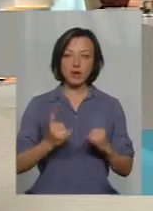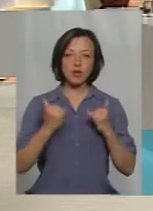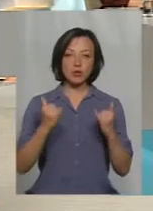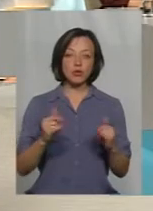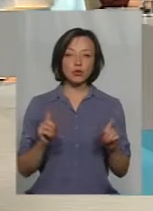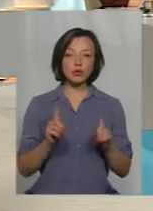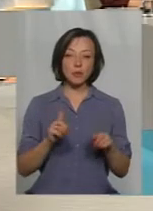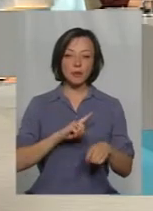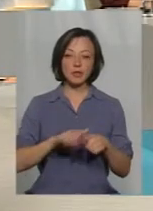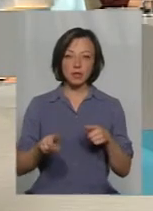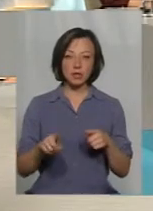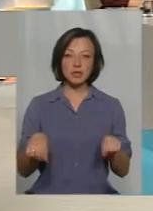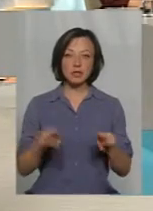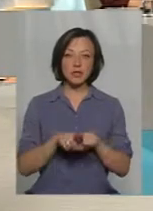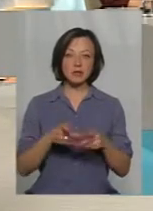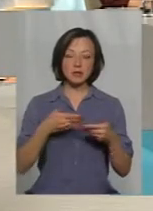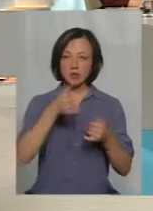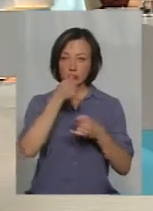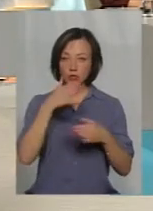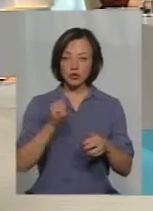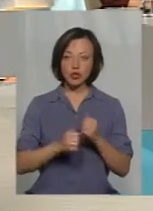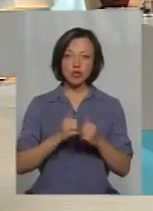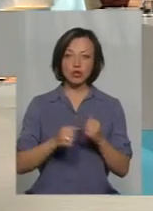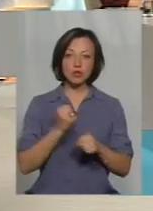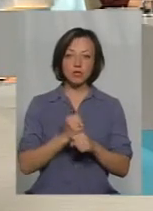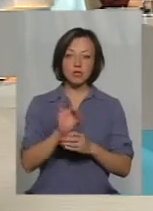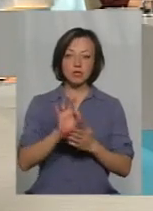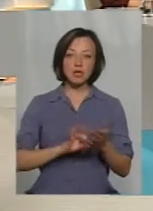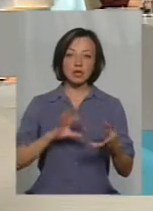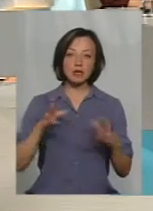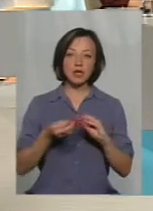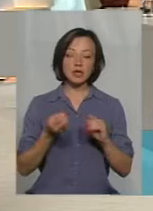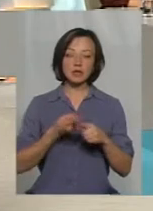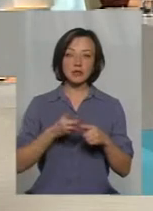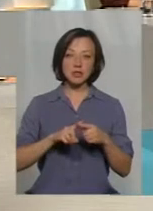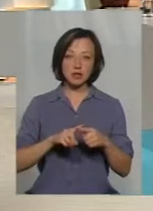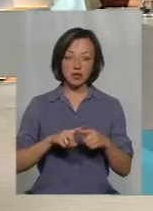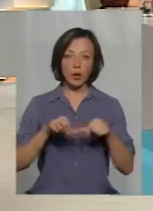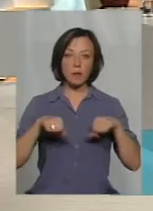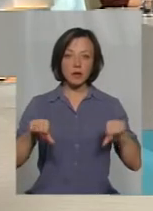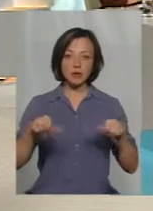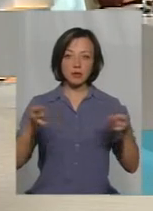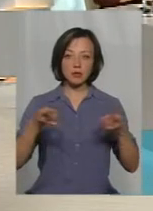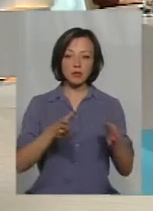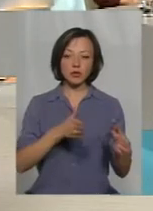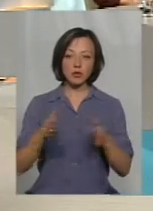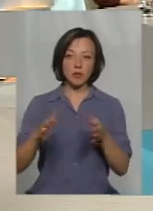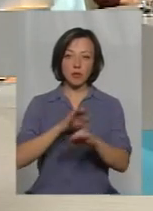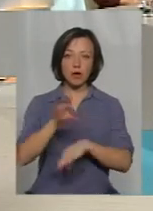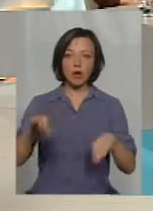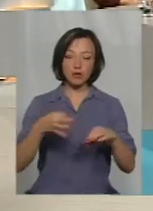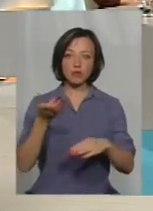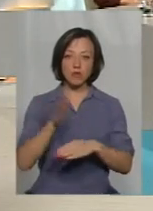того, прискорити теж ми не можемо чаще робити, тому що зразу за результатами цих комісій потрібно підготувати проєкт